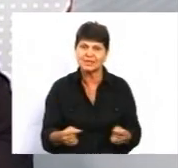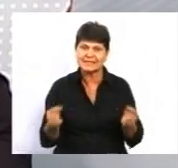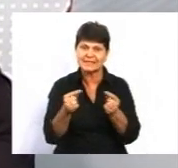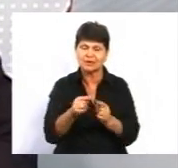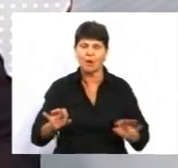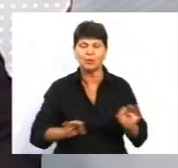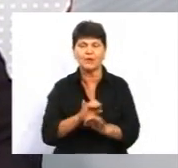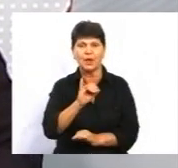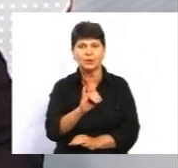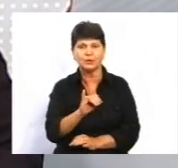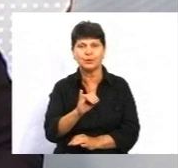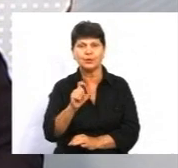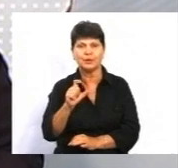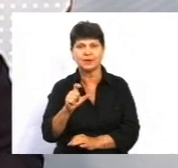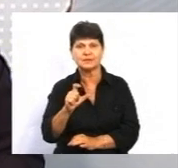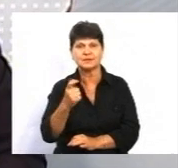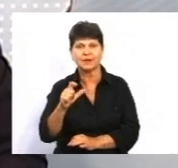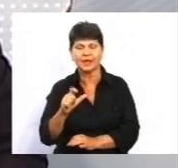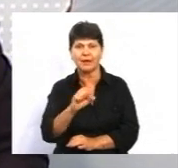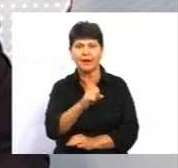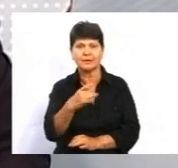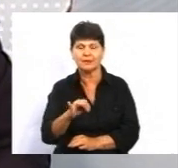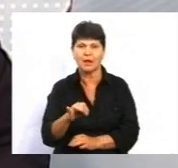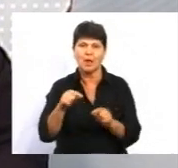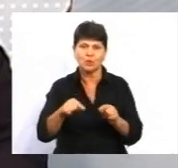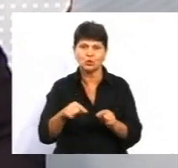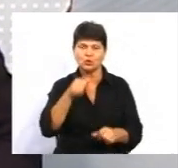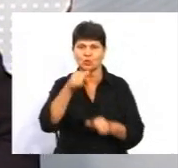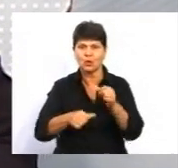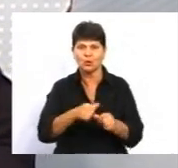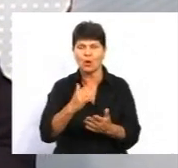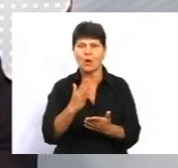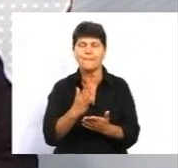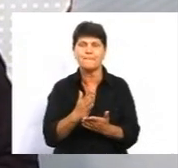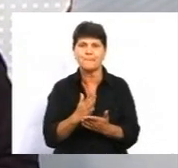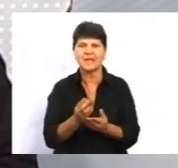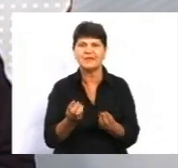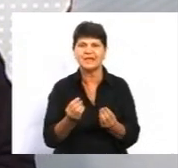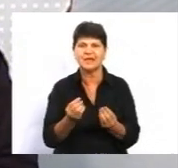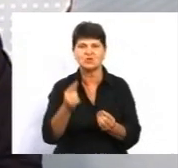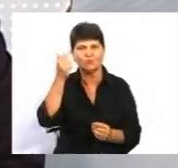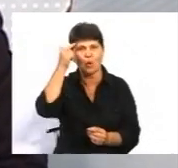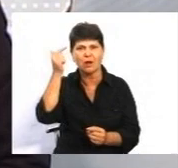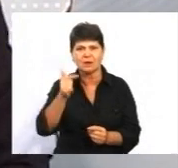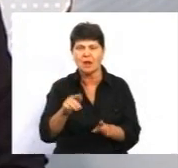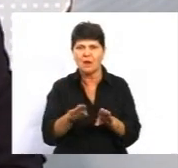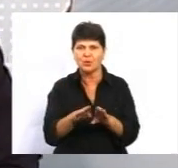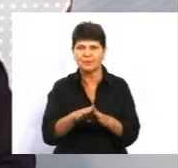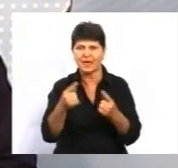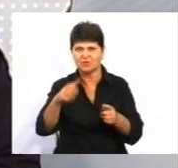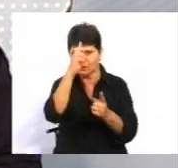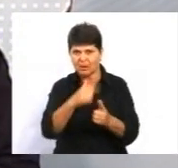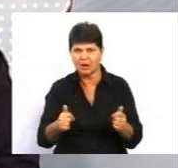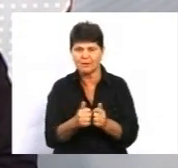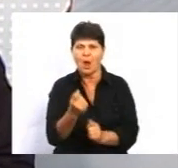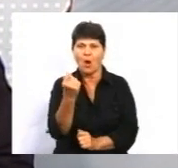USAID, в червні поточного року українці мають низький рівень фінансової грамотності у порівнянні з іншими країнами. Це 11